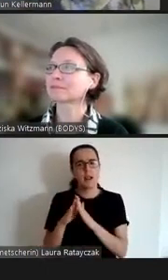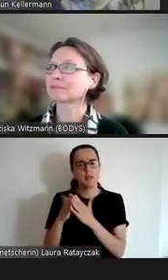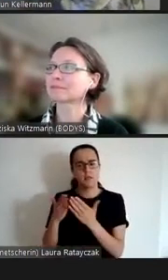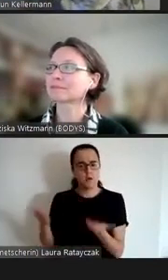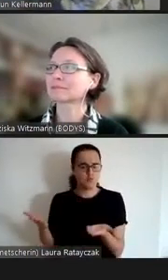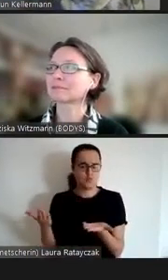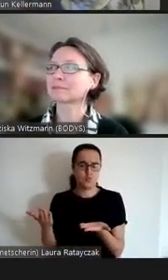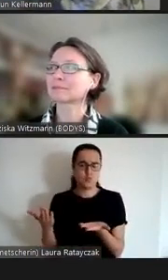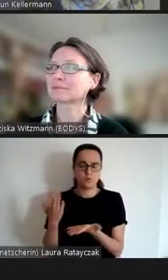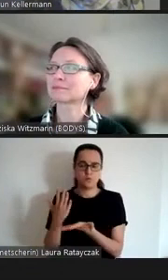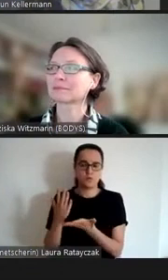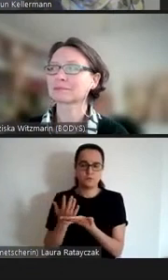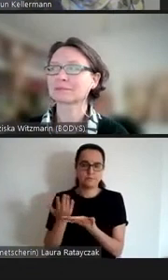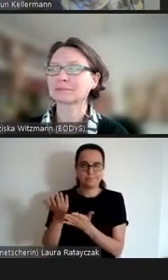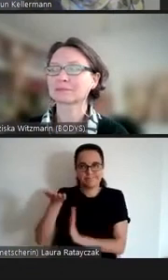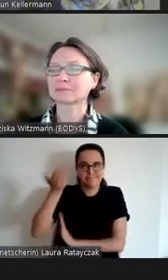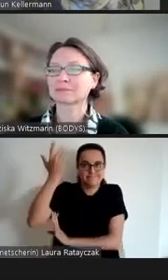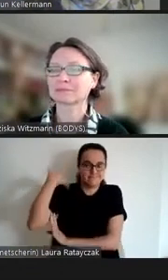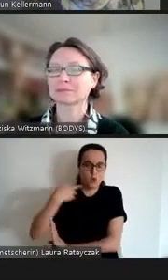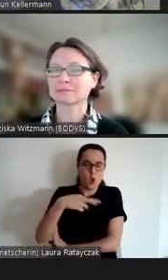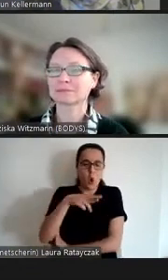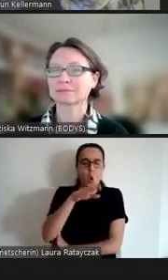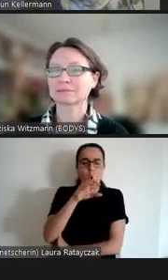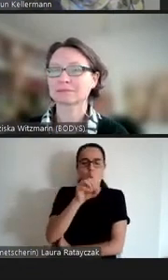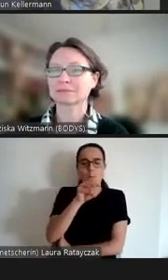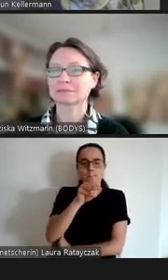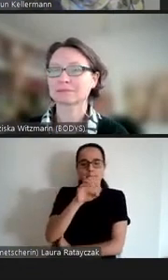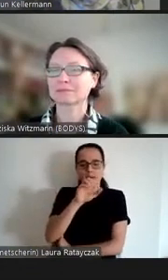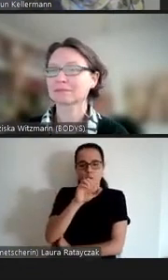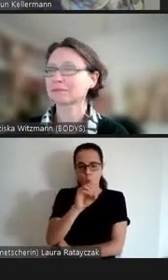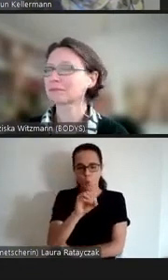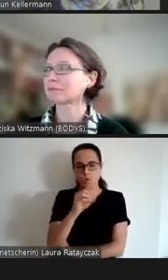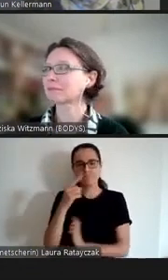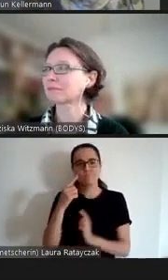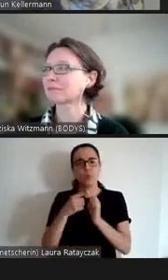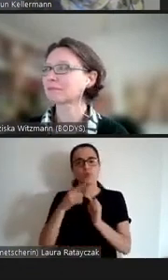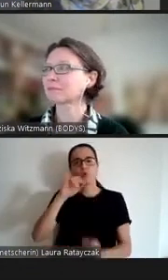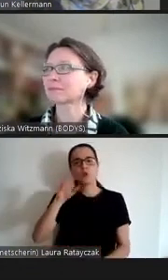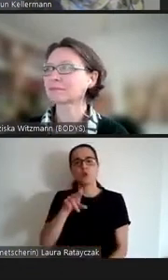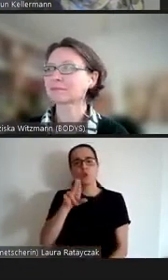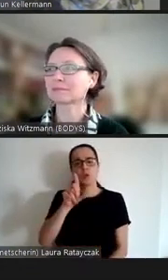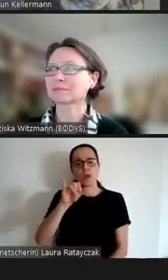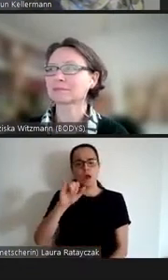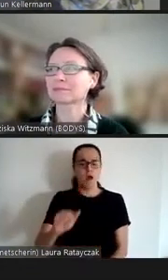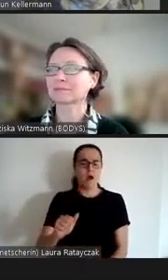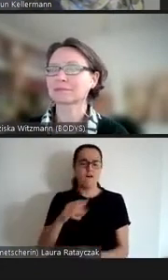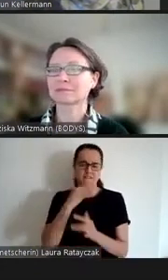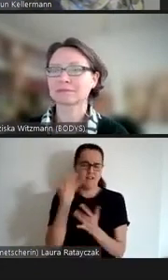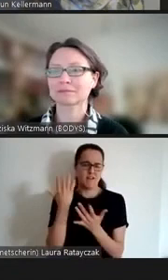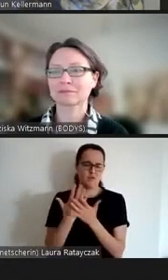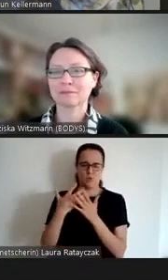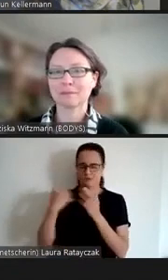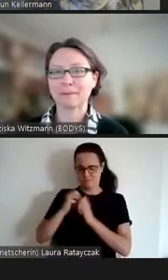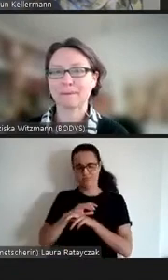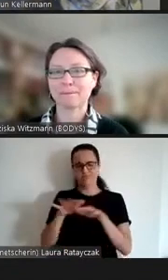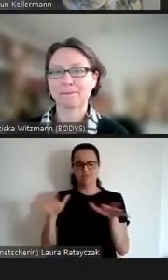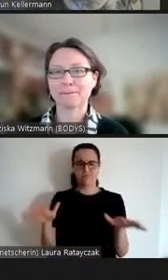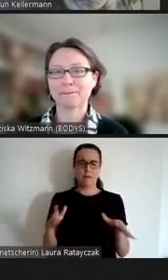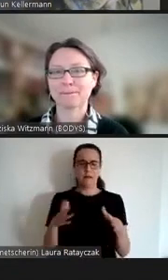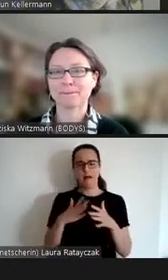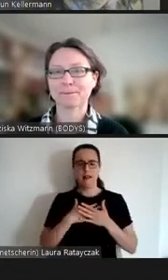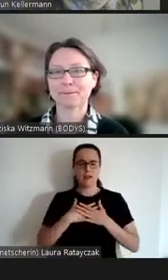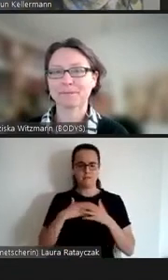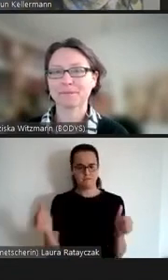Romeo und Julia voll davon Thomas Mann wählt